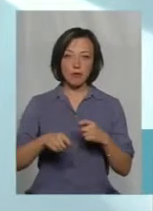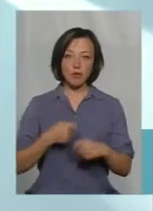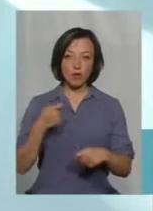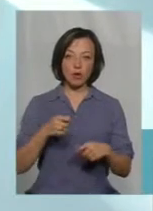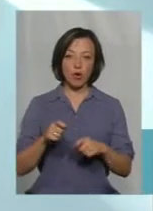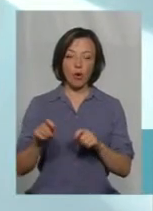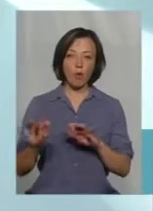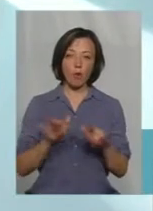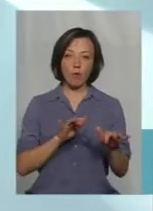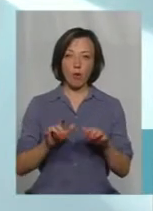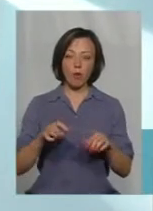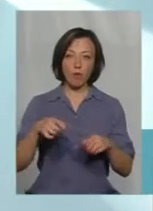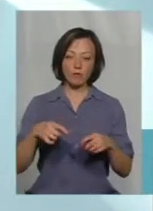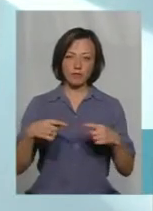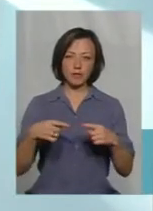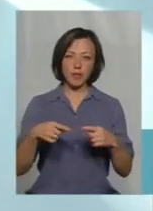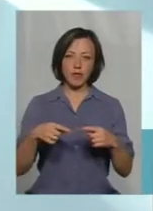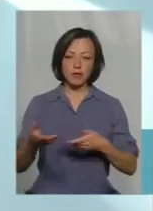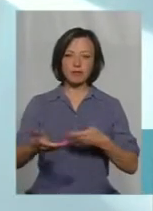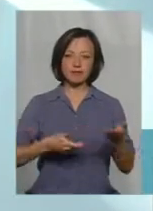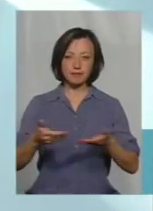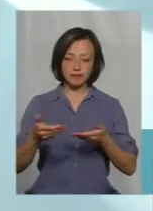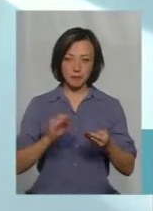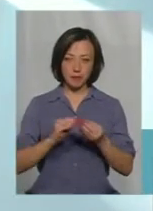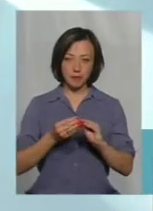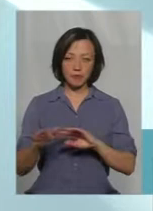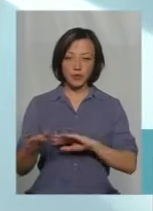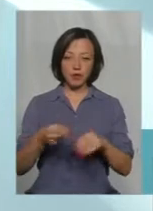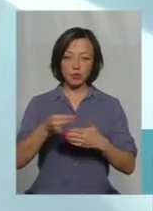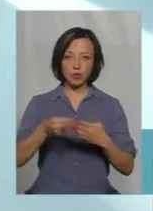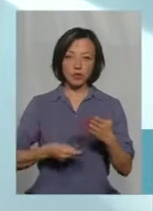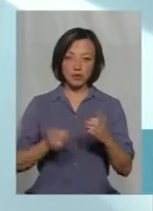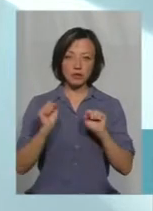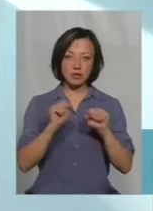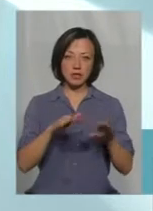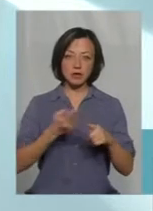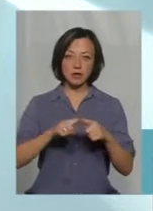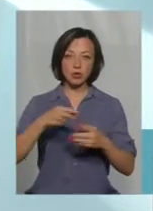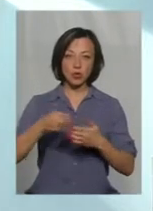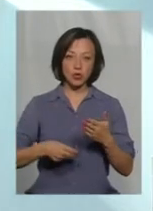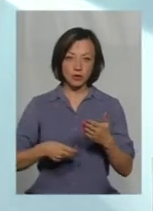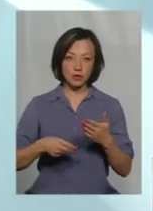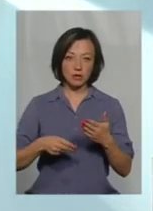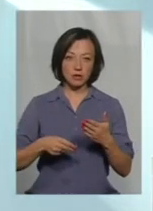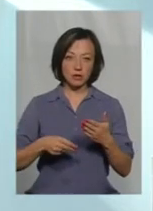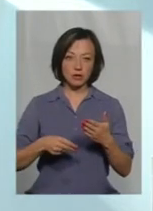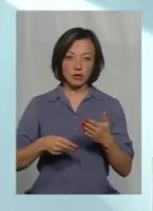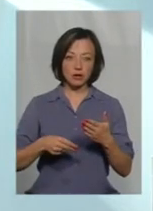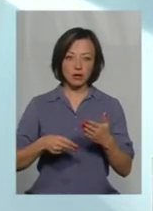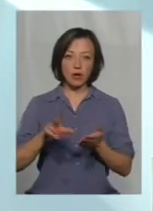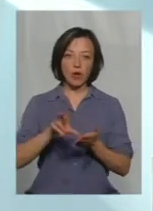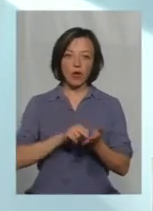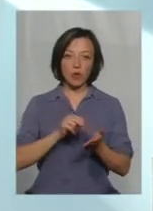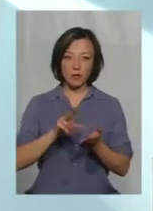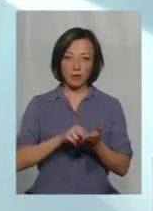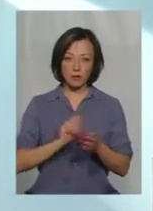опорно-руховального апарату. Після того, коли людина отримує довідку, здати отримання довідки, другий екземпляр довідки